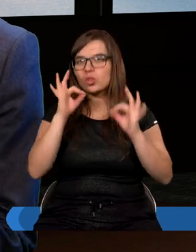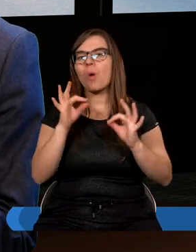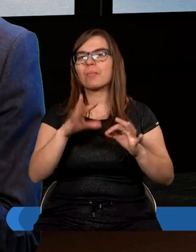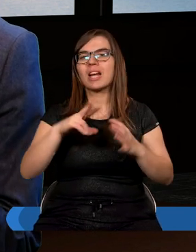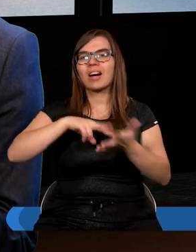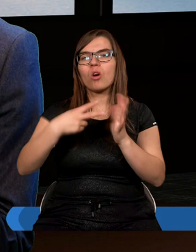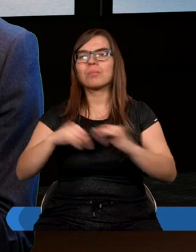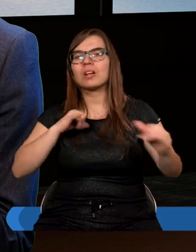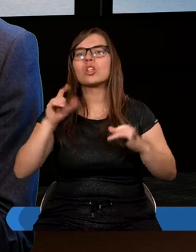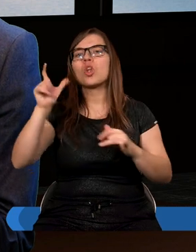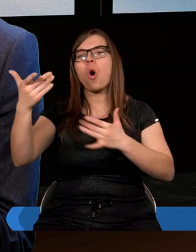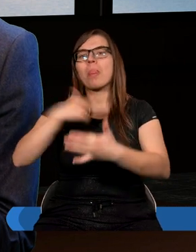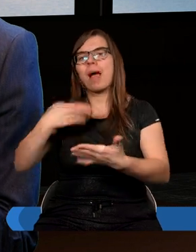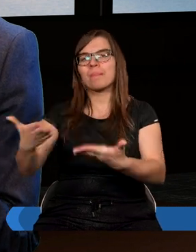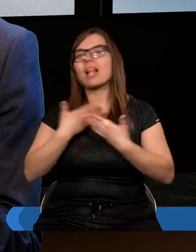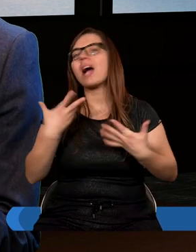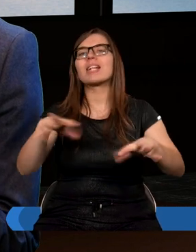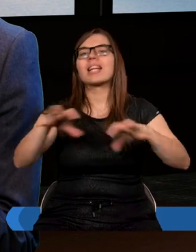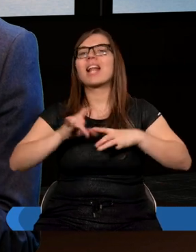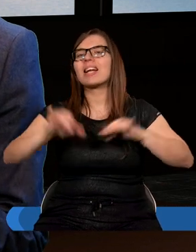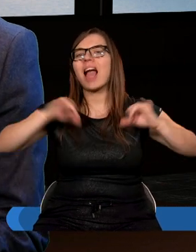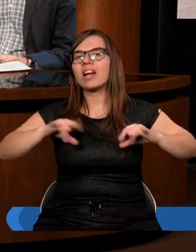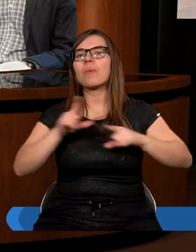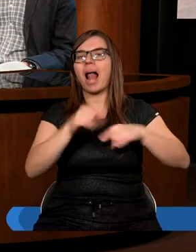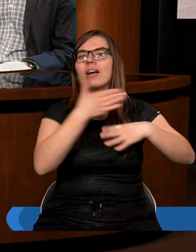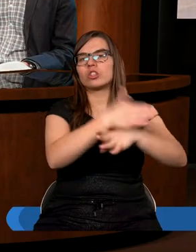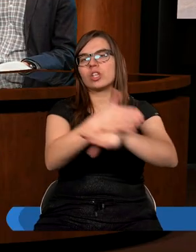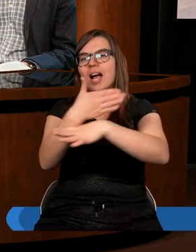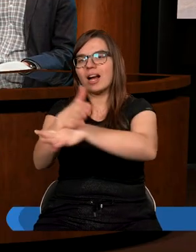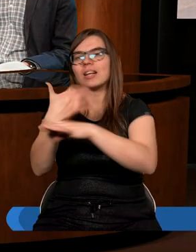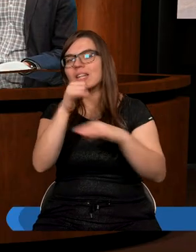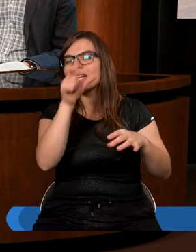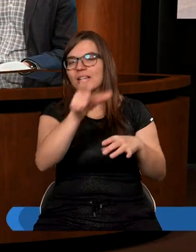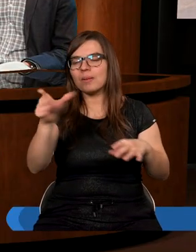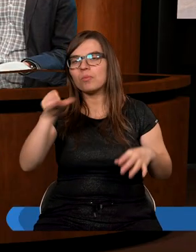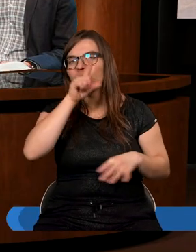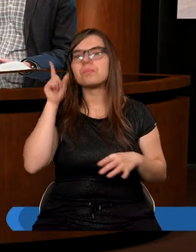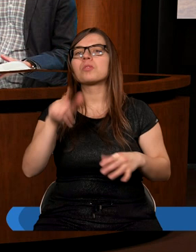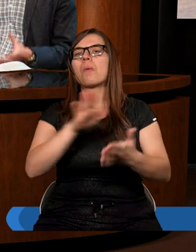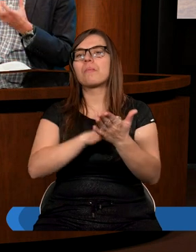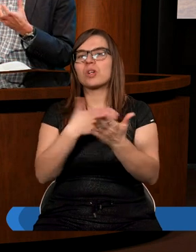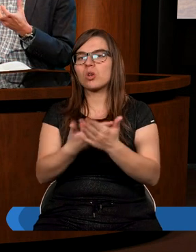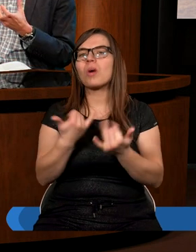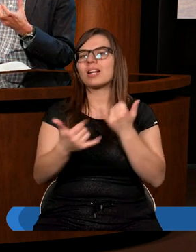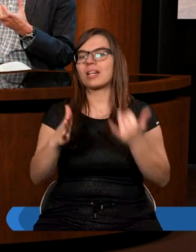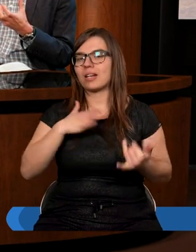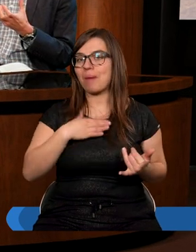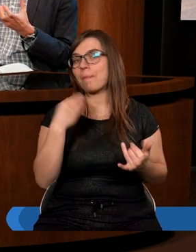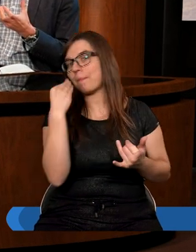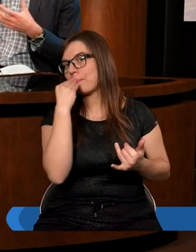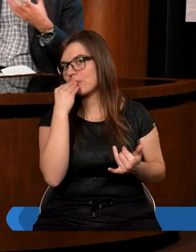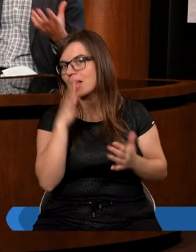Nie trzymali wyłącznie dla siebie, tylko dzielili się. Jest taki piękny przykład, że jeśli mamy jedzenie